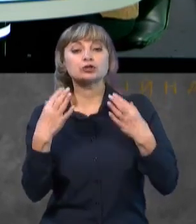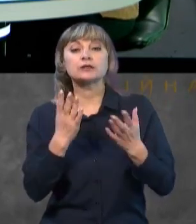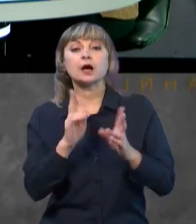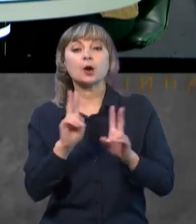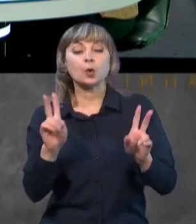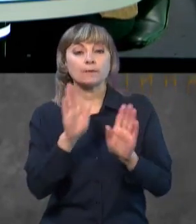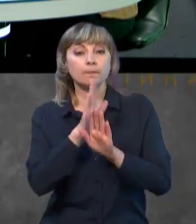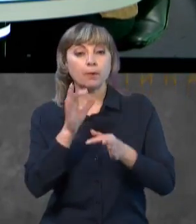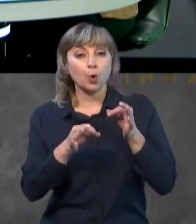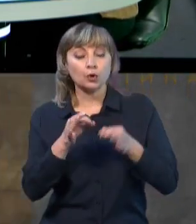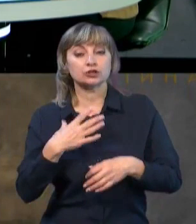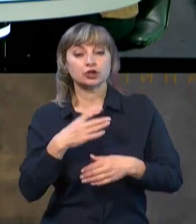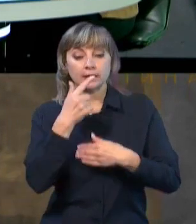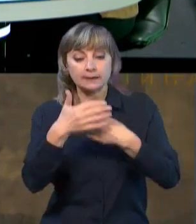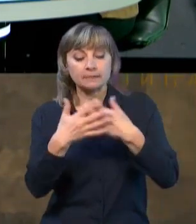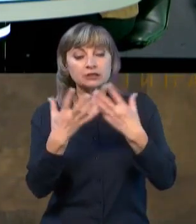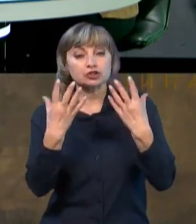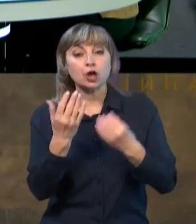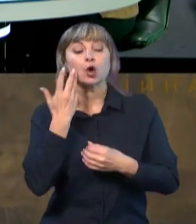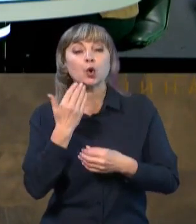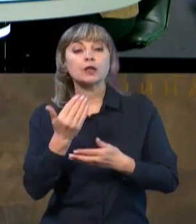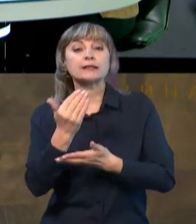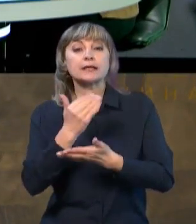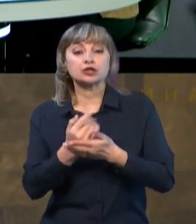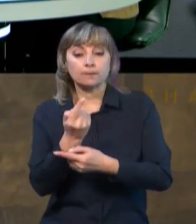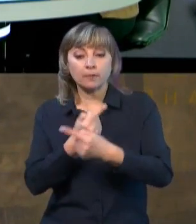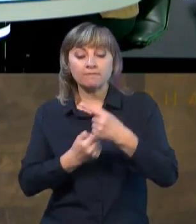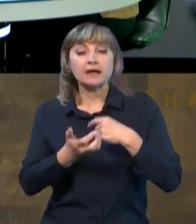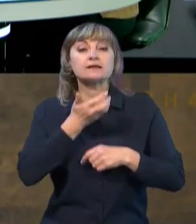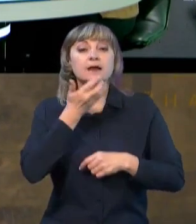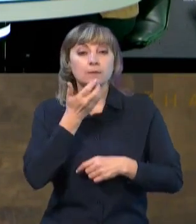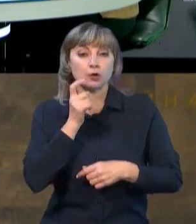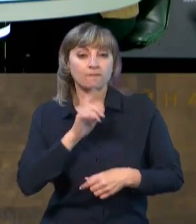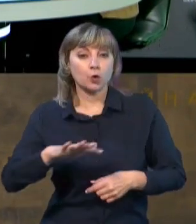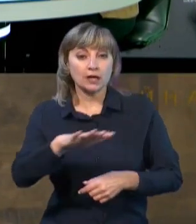погоди чекати у найближчі дні, і коли нарешті повернеться тепло в Україну?